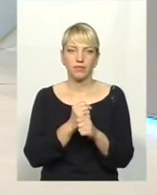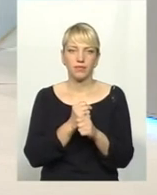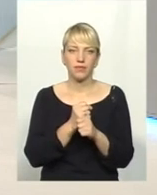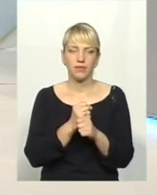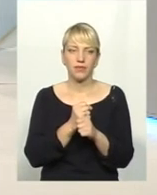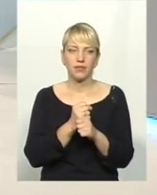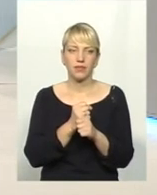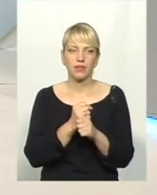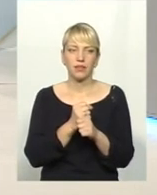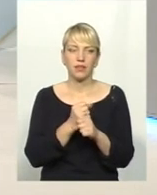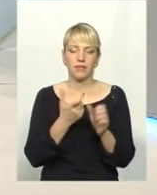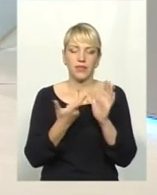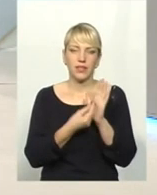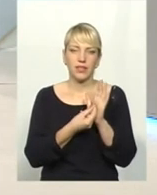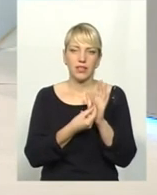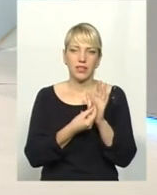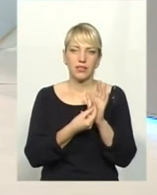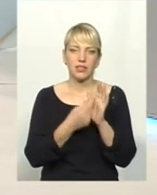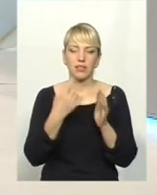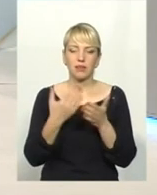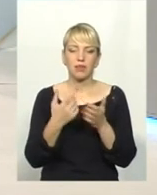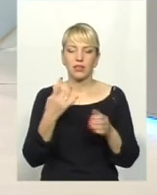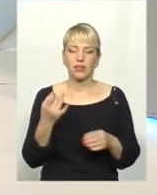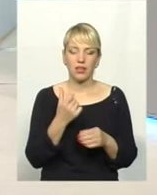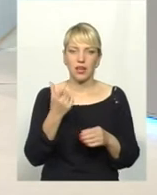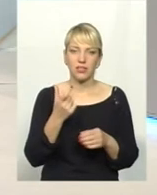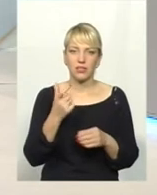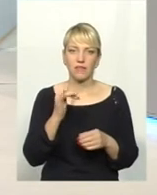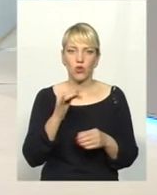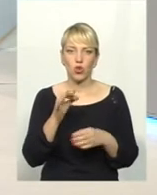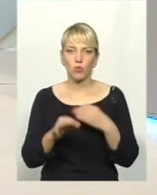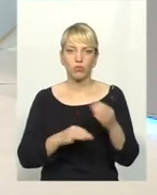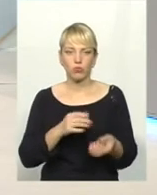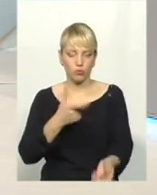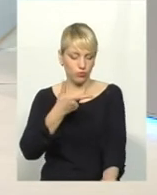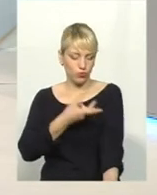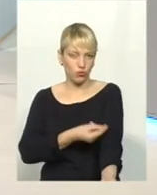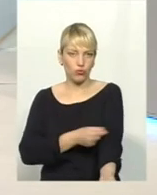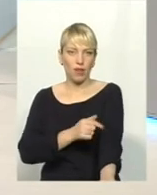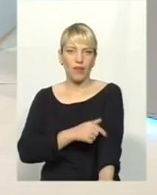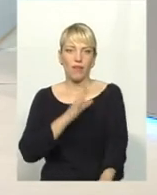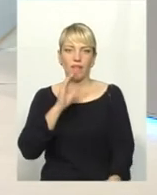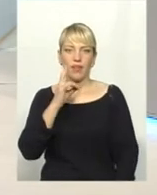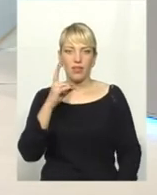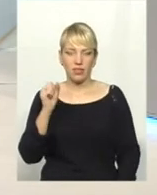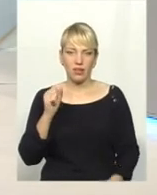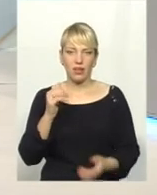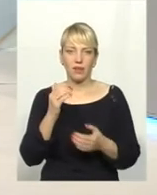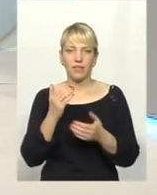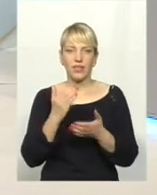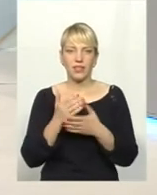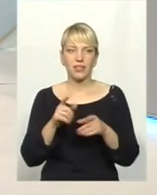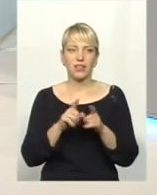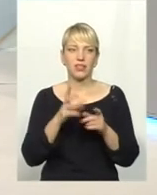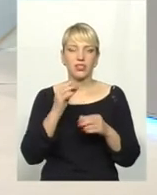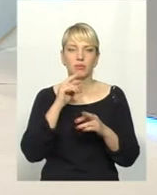робити ін'єкцію там раз на добу, з рушньовену, чи навіть є такі препарати, раз в тиждень, дюрантні.